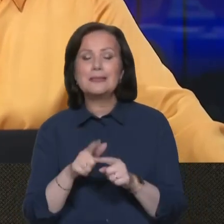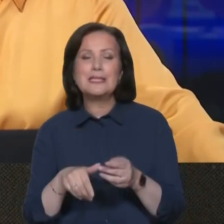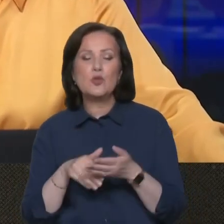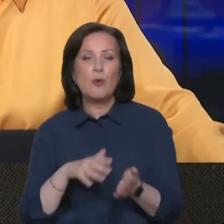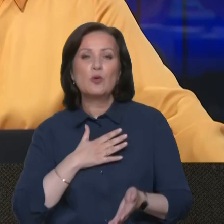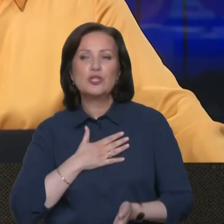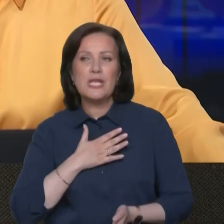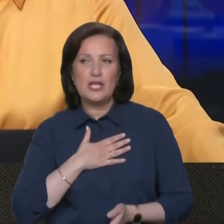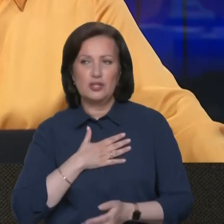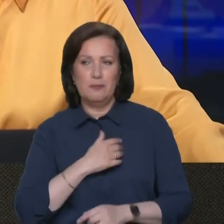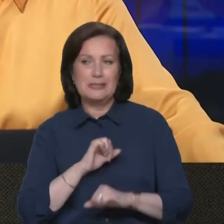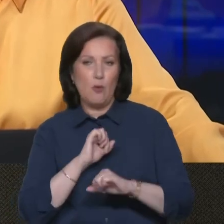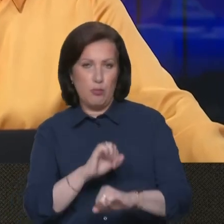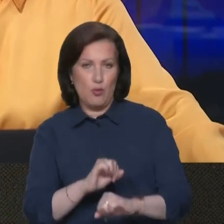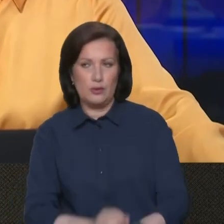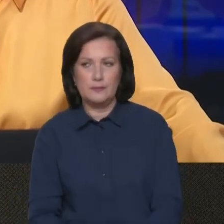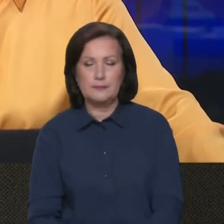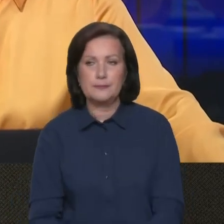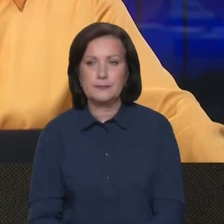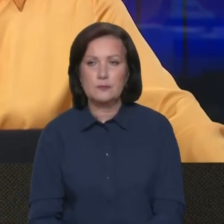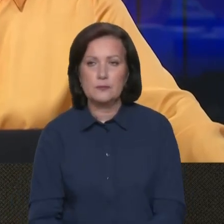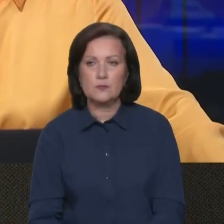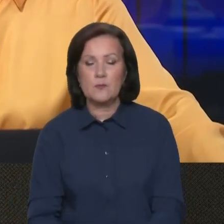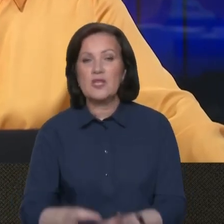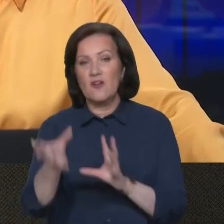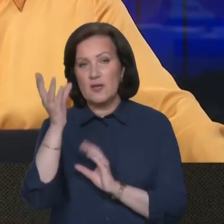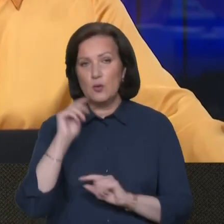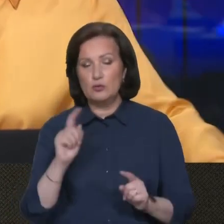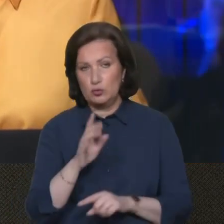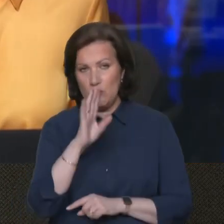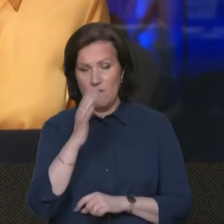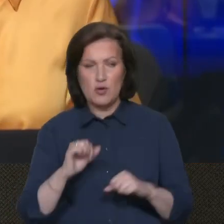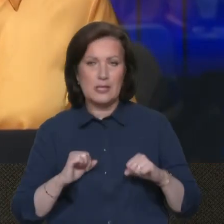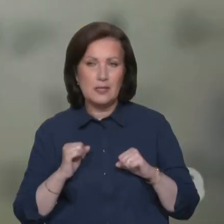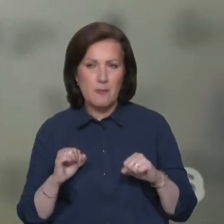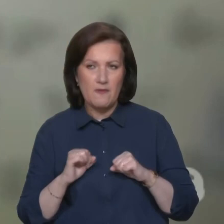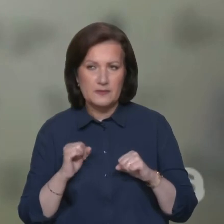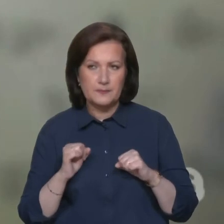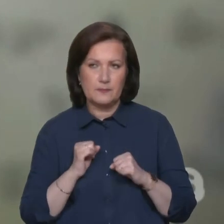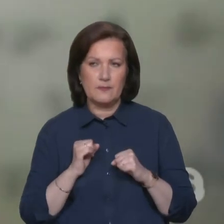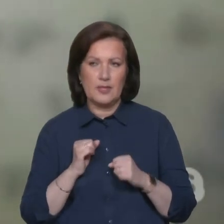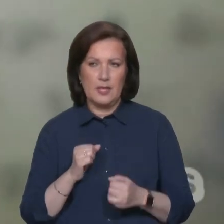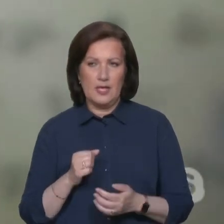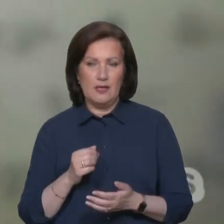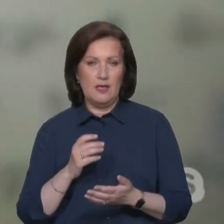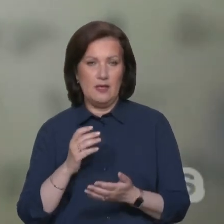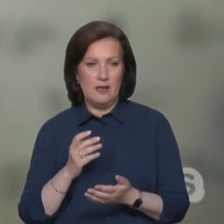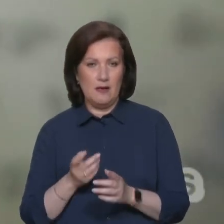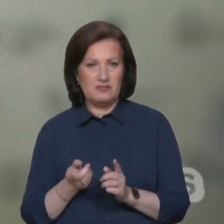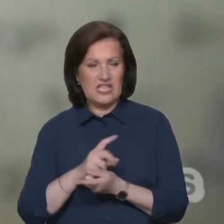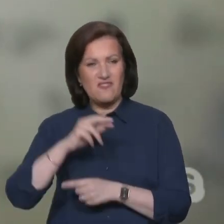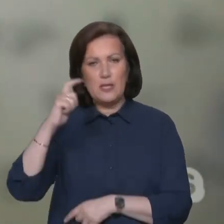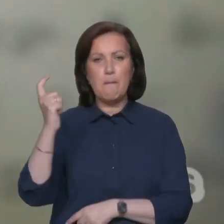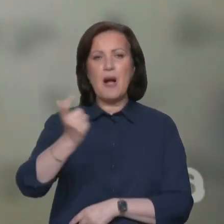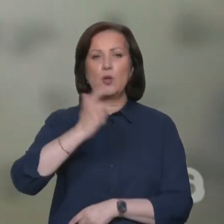нашим силам оборони? Враховуючи, що ворог намагається встановити своє панування в